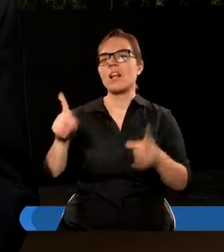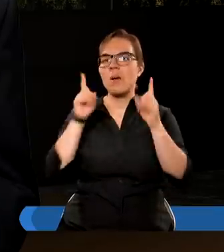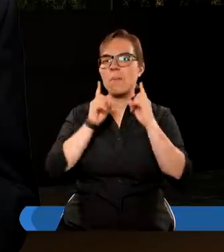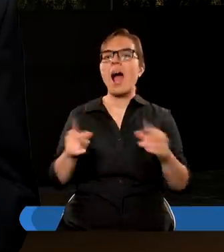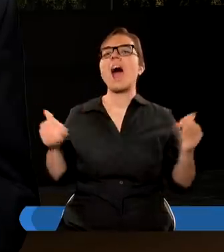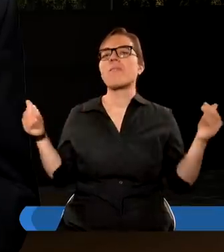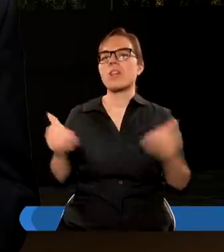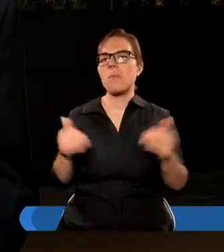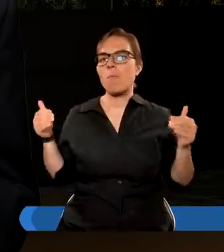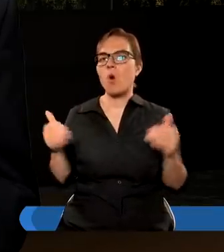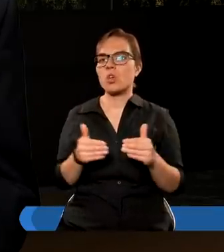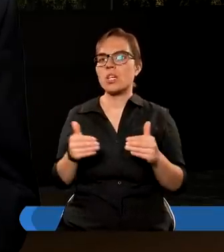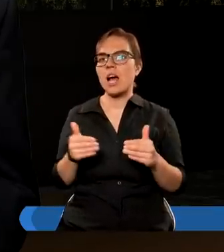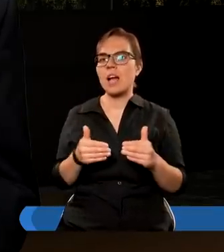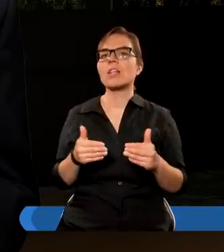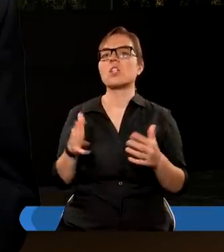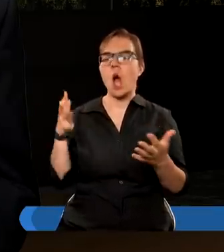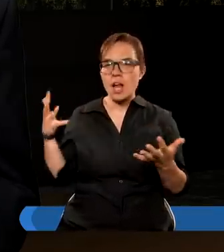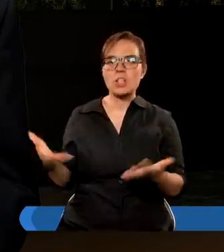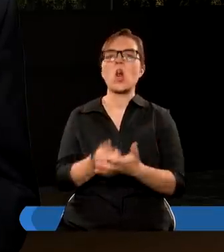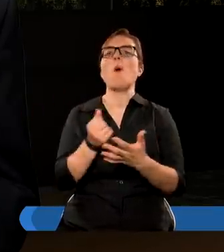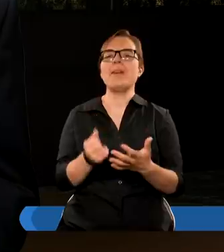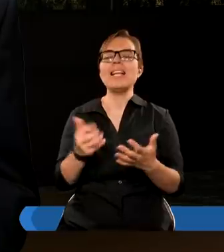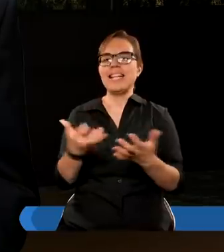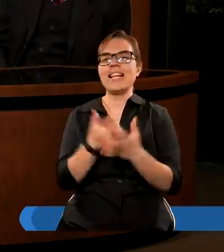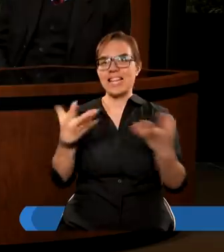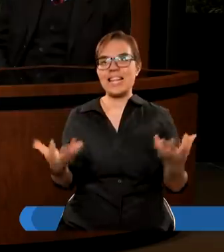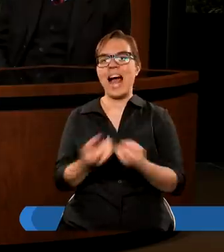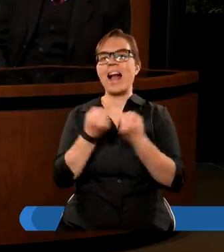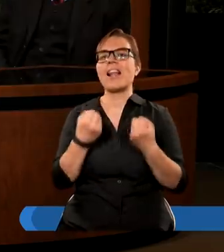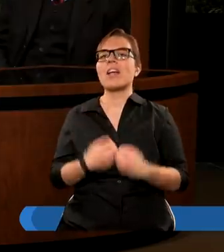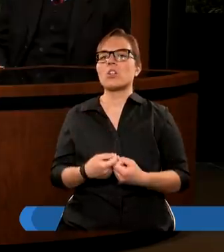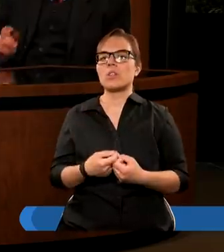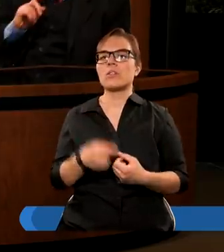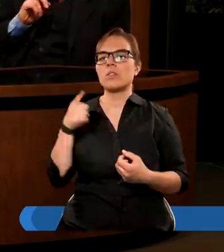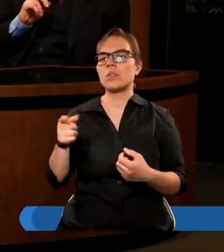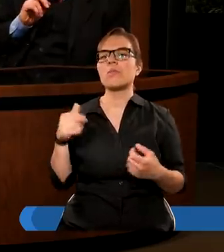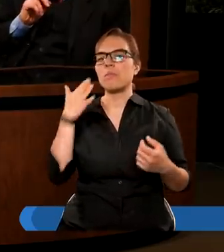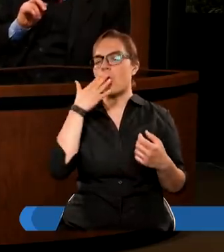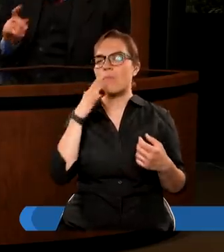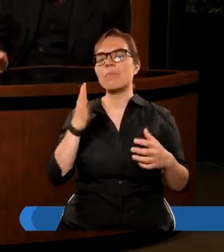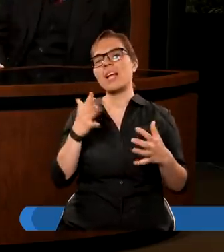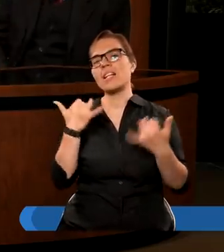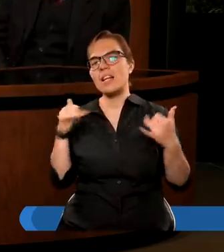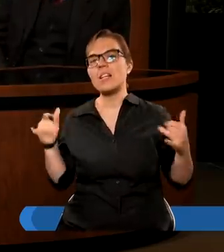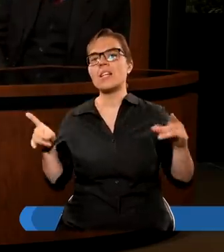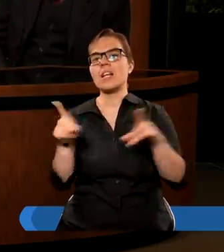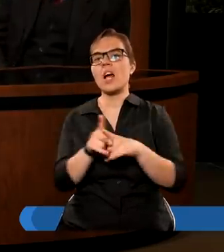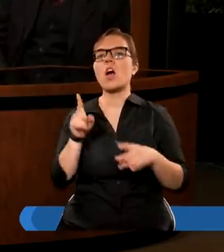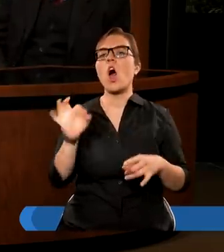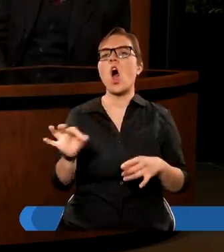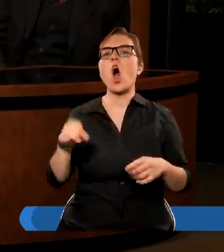prawdę można zdobyć, znaleźć. Pierwszy anioł mówił między innymi też